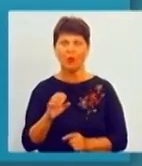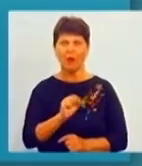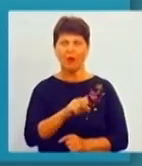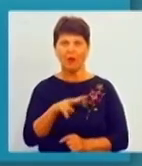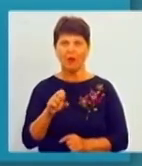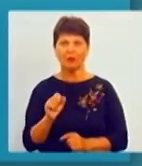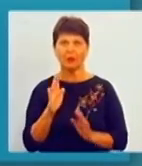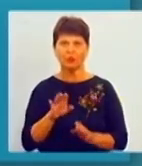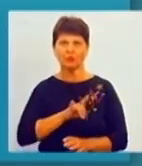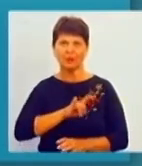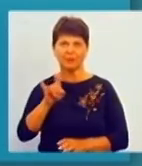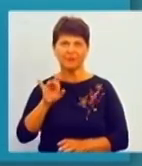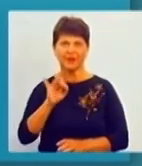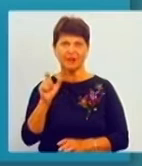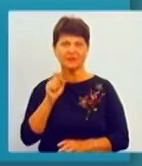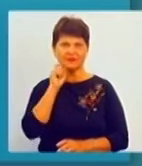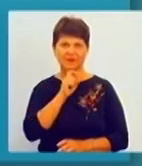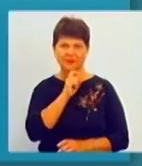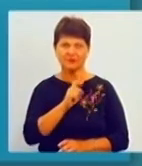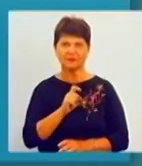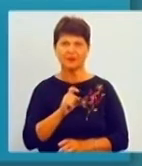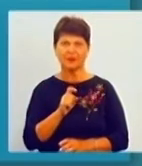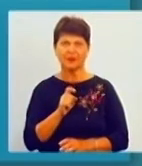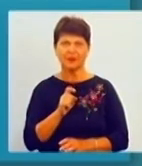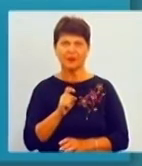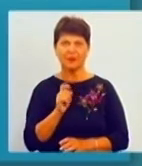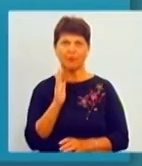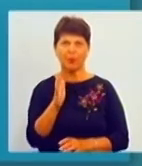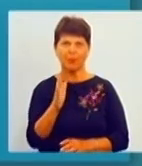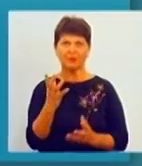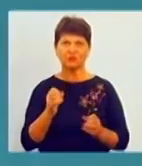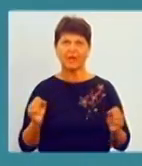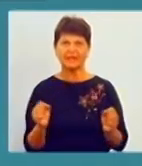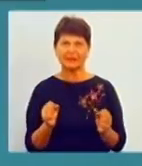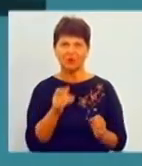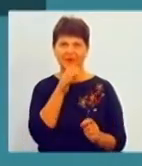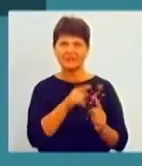будемо літати з Вінниці і надалі. Поперед то, ще зимовий сезон.